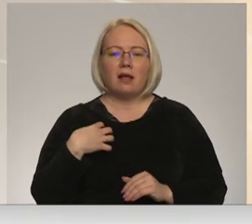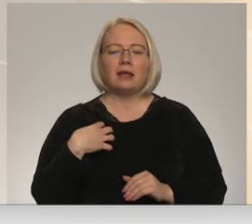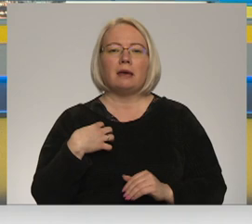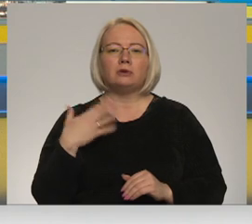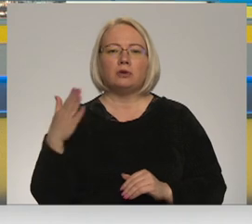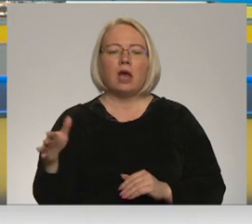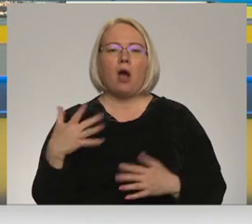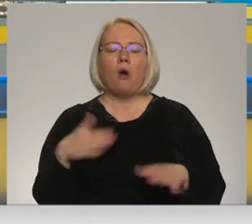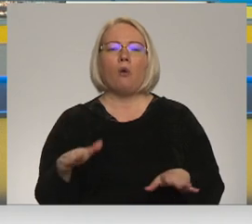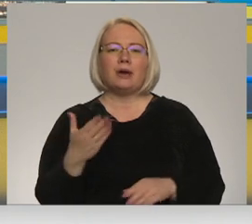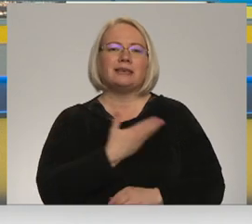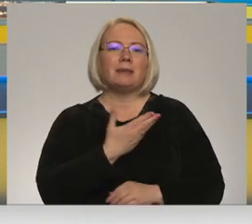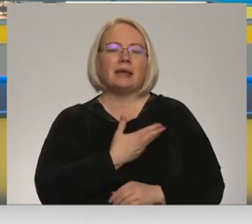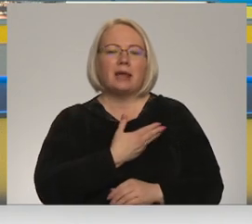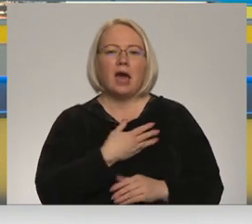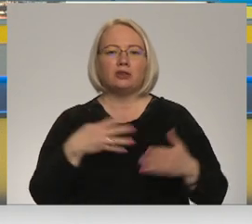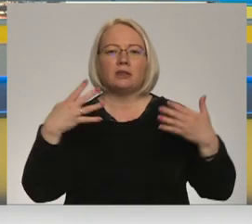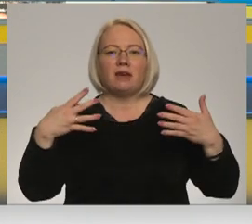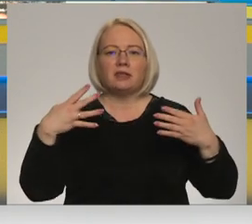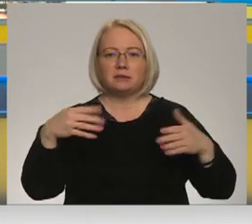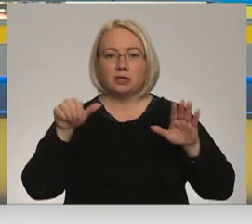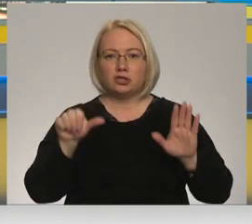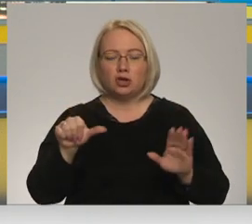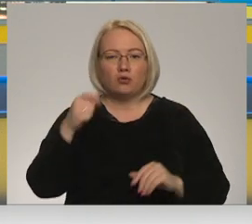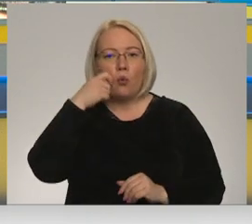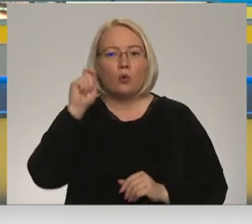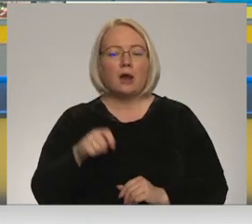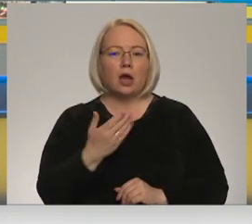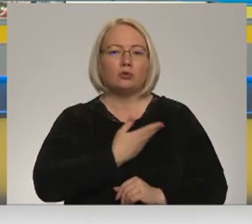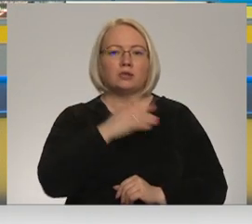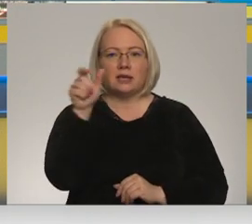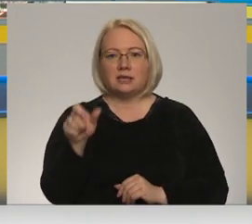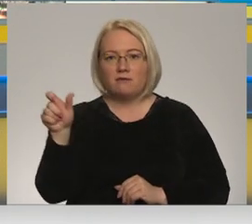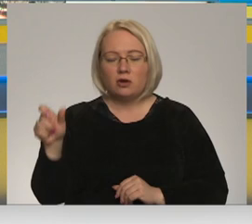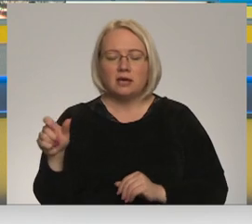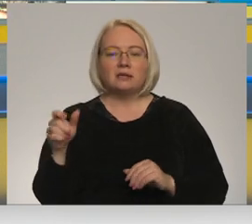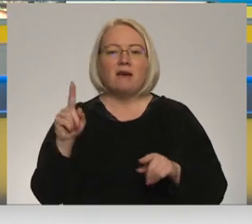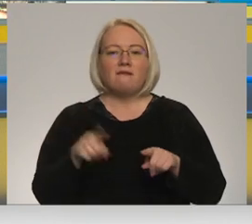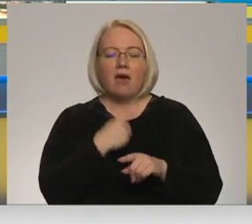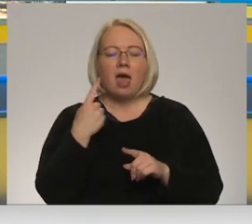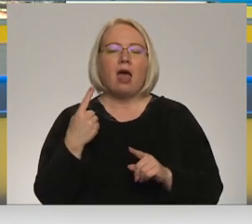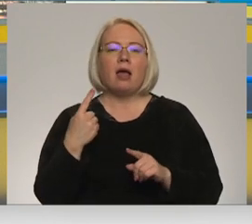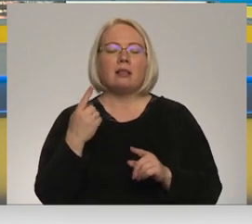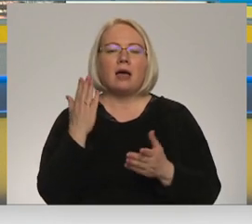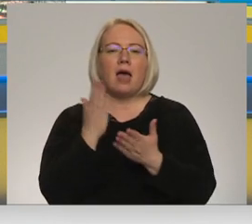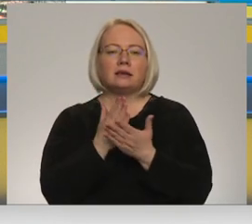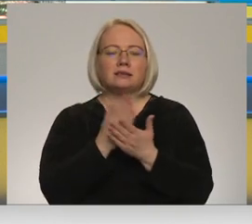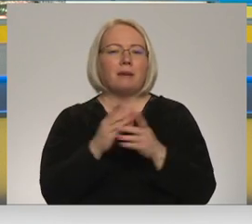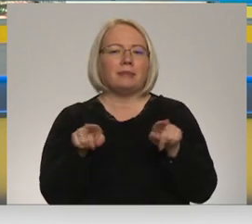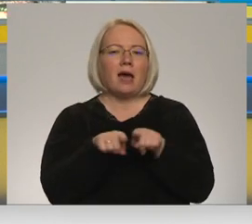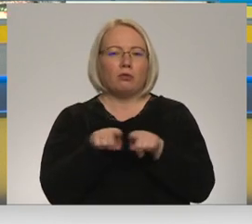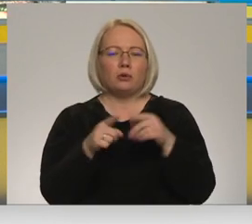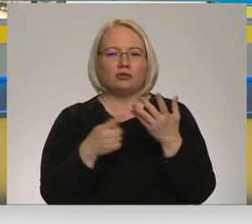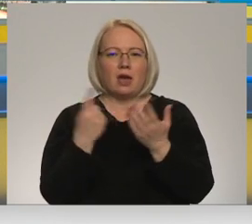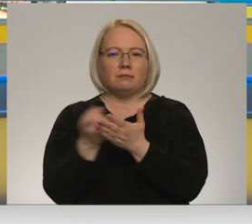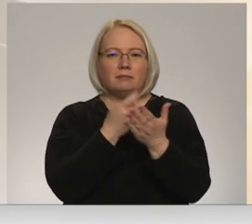izmitinājusi 96. ukrainas civil iedzīvotājus. Apmēram, vēl tik pat mēs esam apzinājuši tajā brīdī, kad